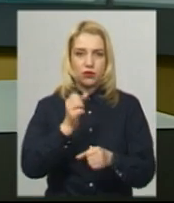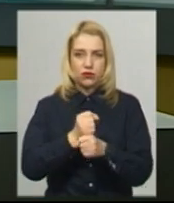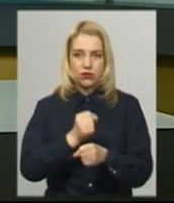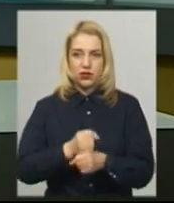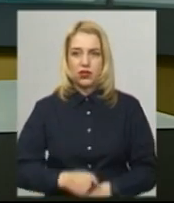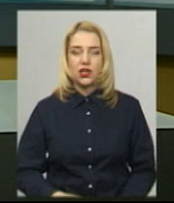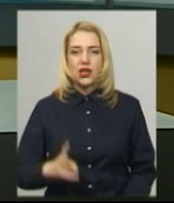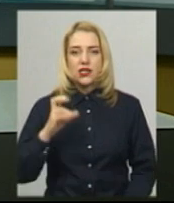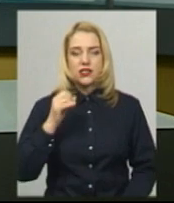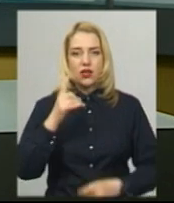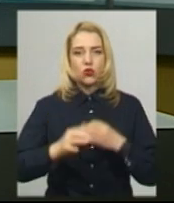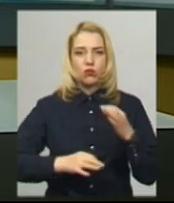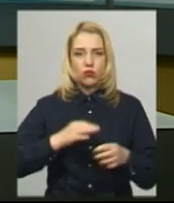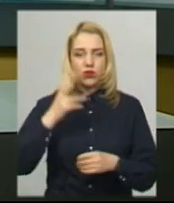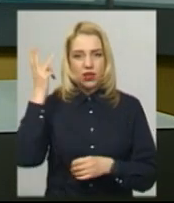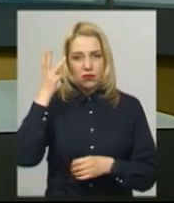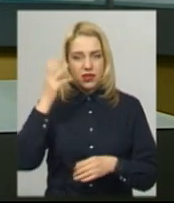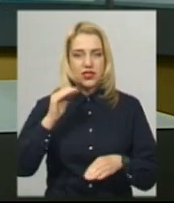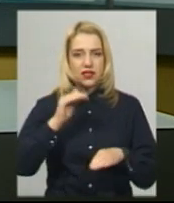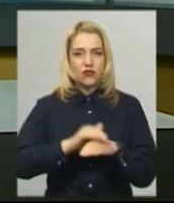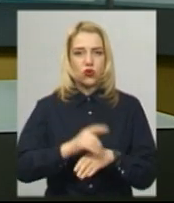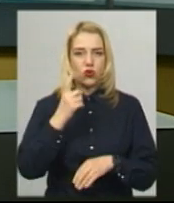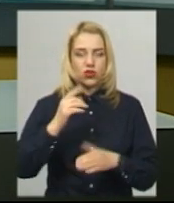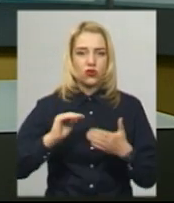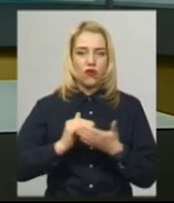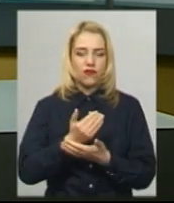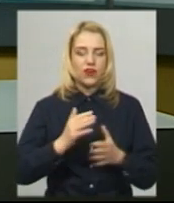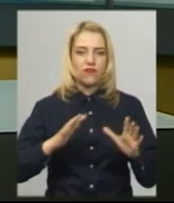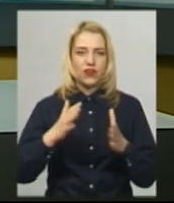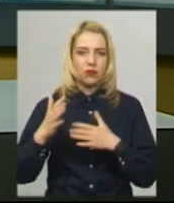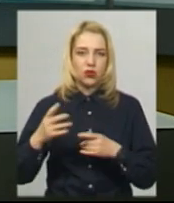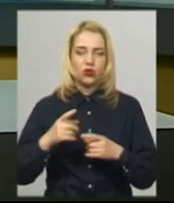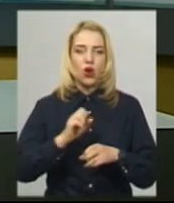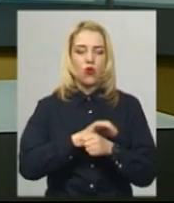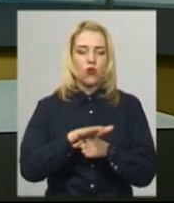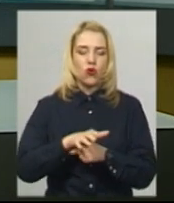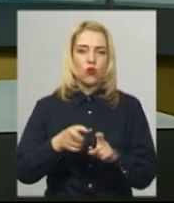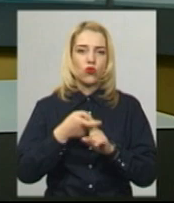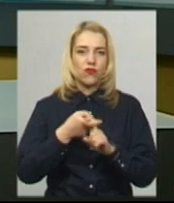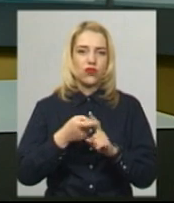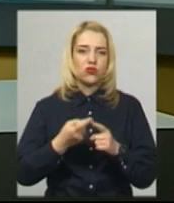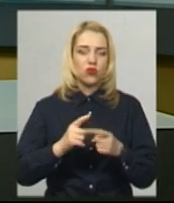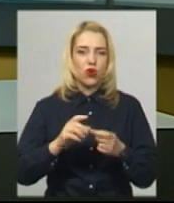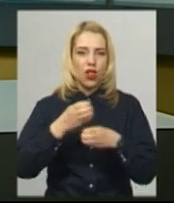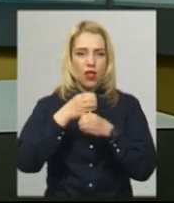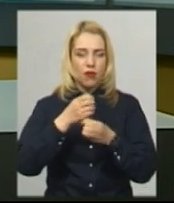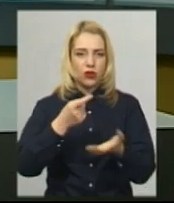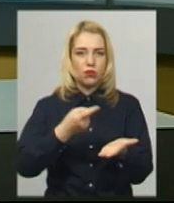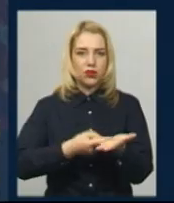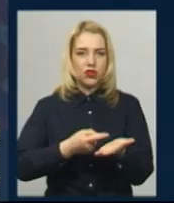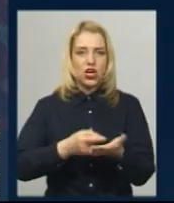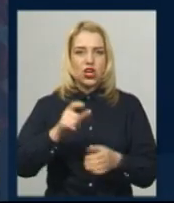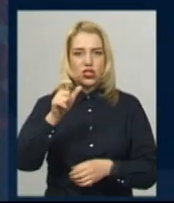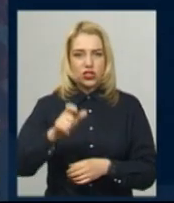За добу на Хмельниччині зафіксовано один новий випадок коронавірусної інфекції. Його лабораторно підтвердили у жителя